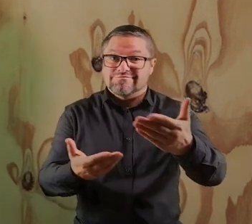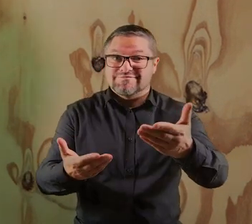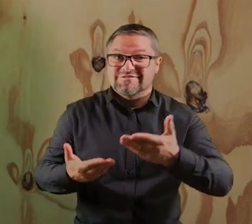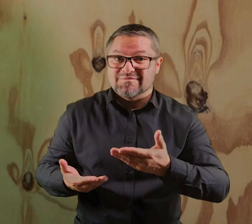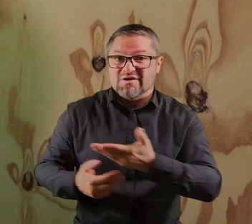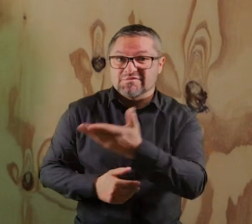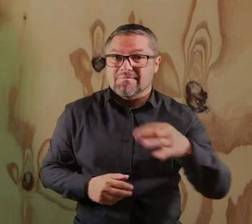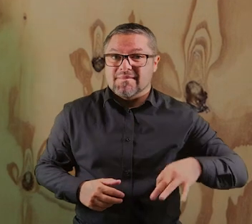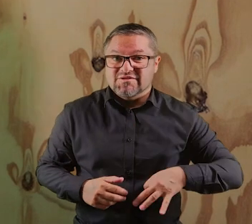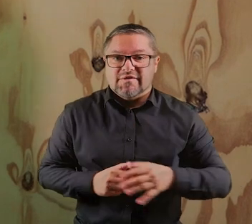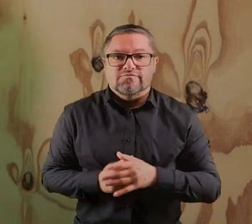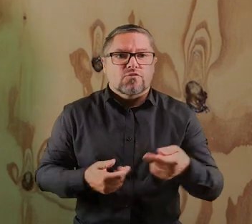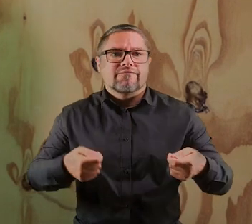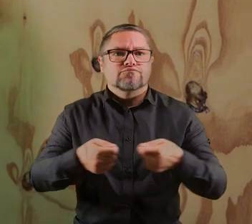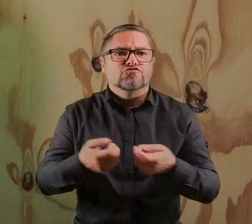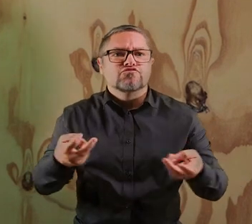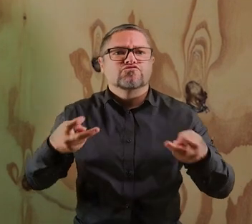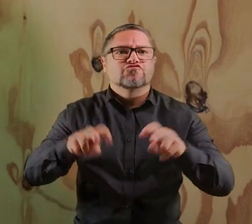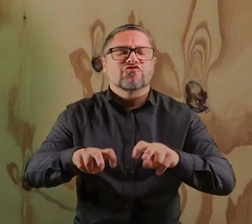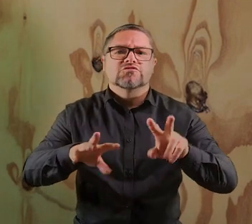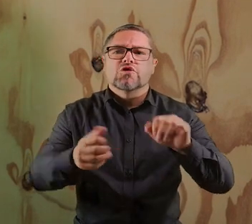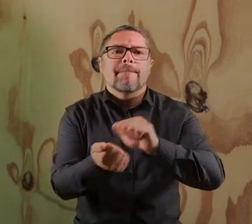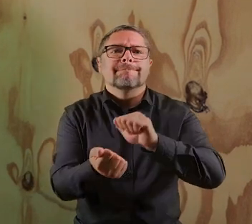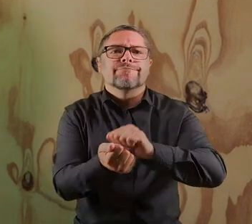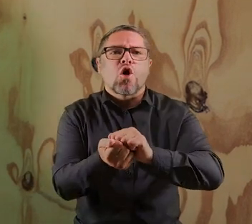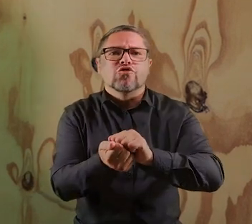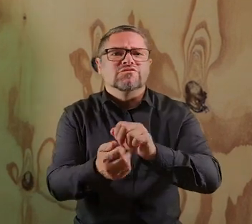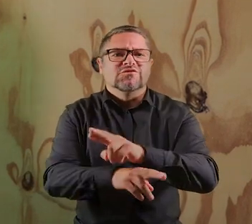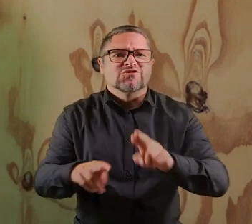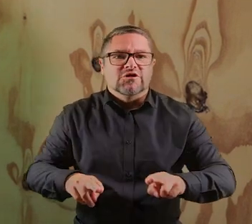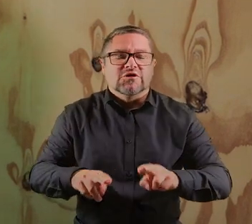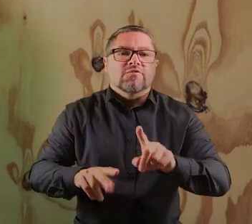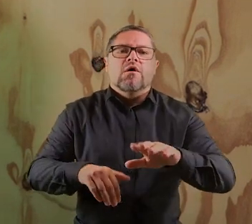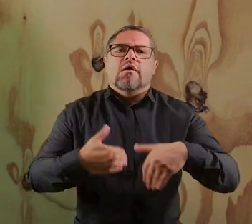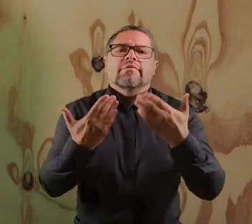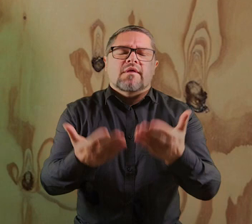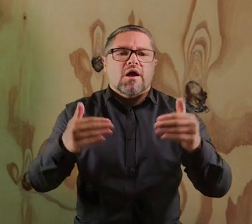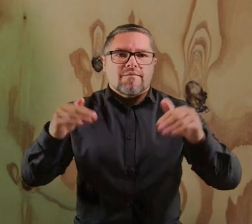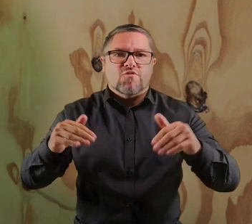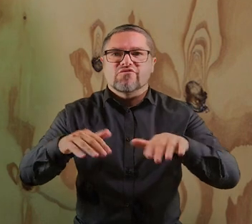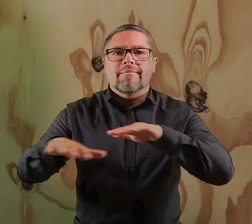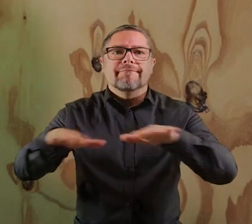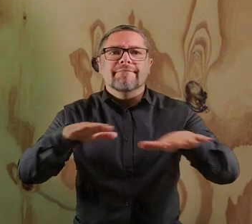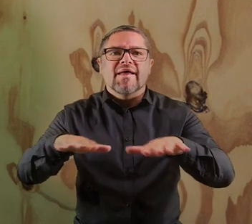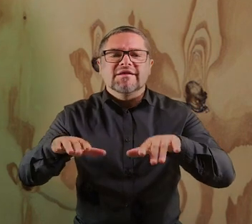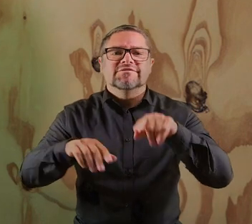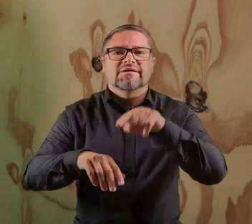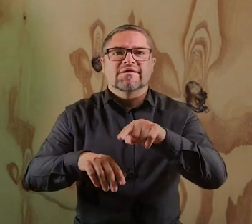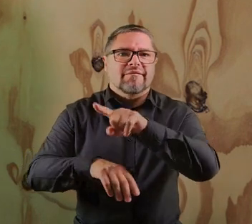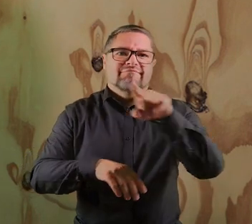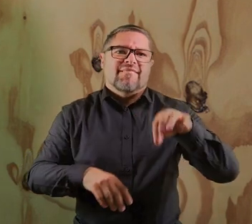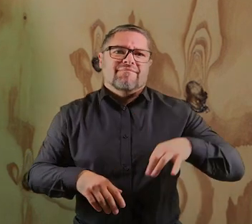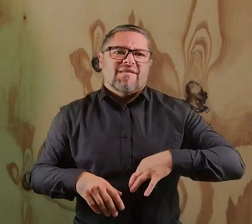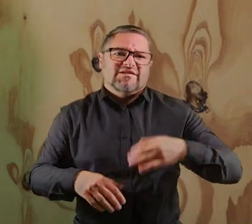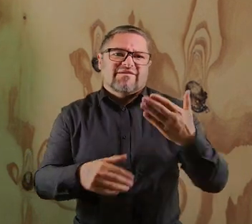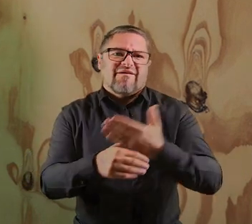chciała Państwa zaprosić, to jest wspólne tworzenie produktów, które dają możliwość umiejscowienia tych